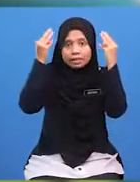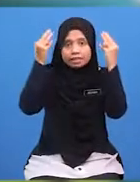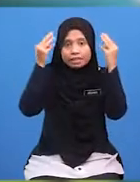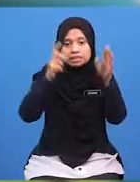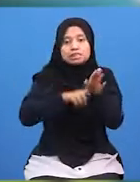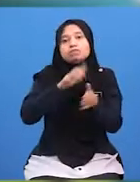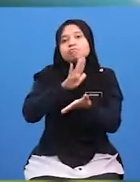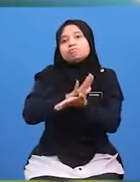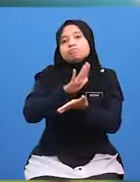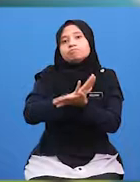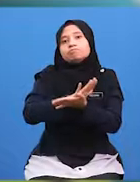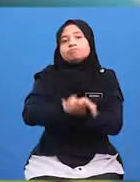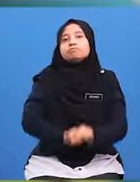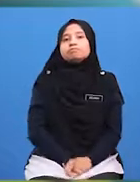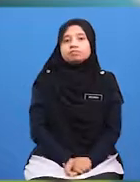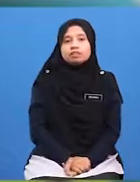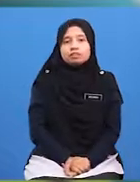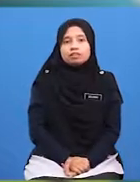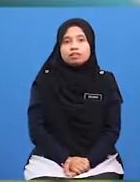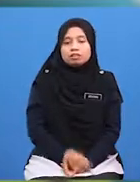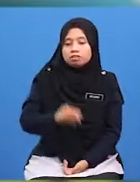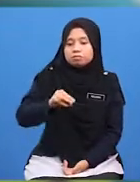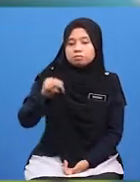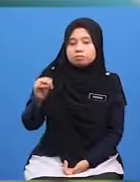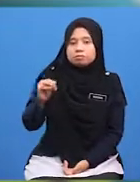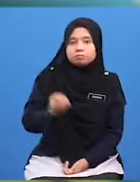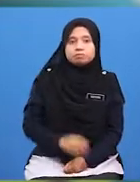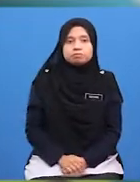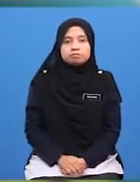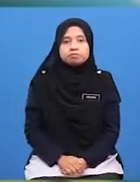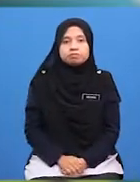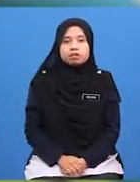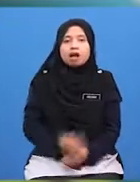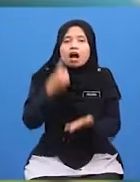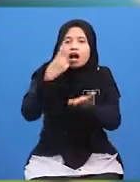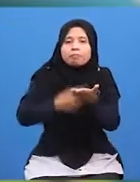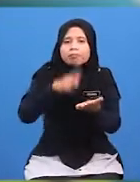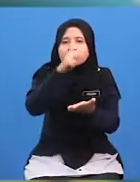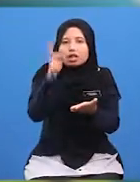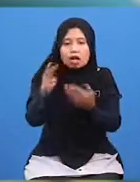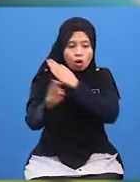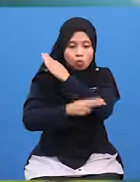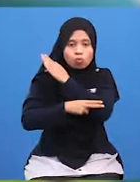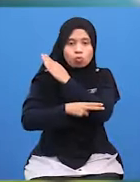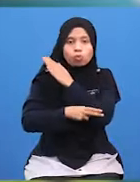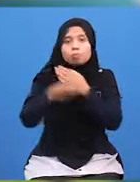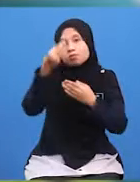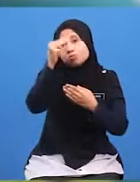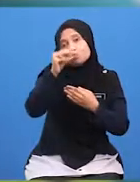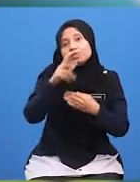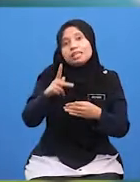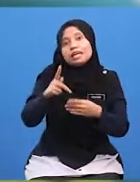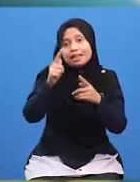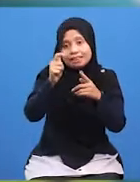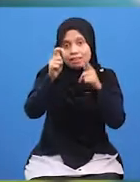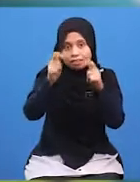Di sekolah Murid-murid Apakah hukum Kita memuliakan Tetamu